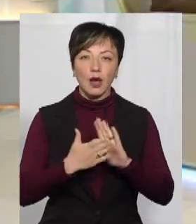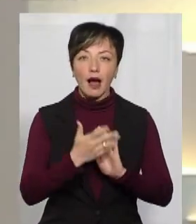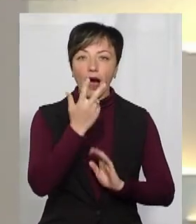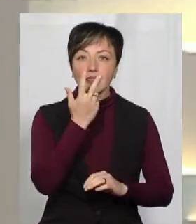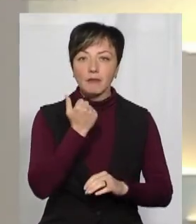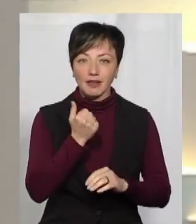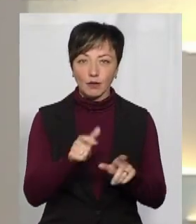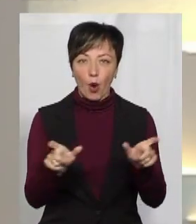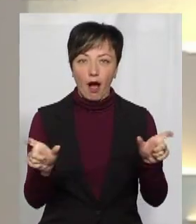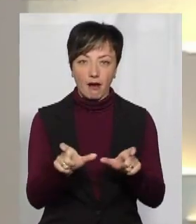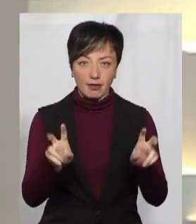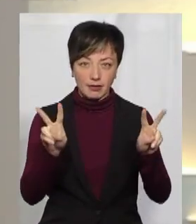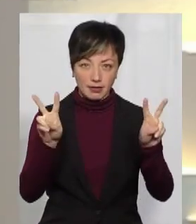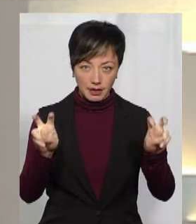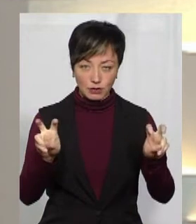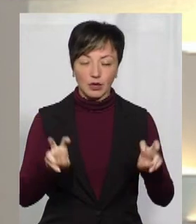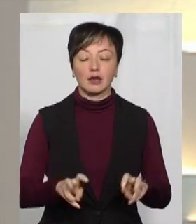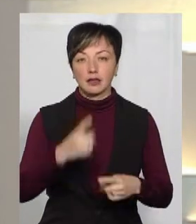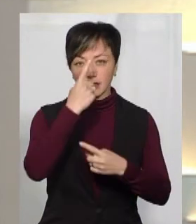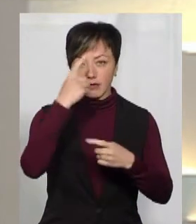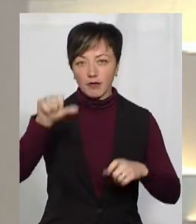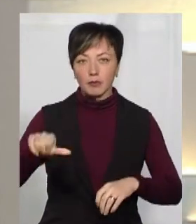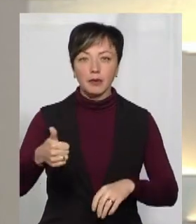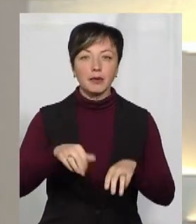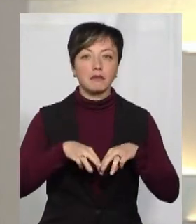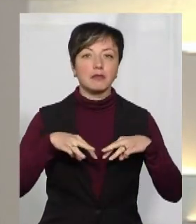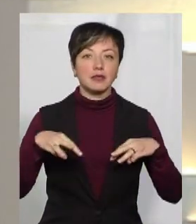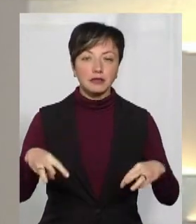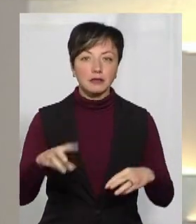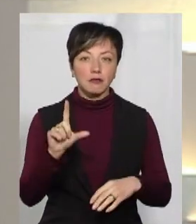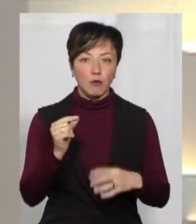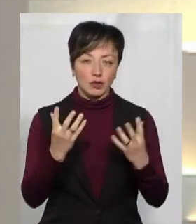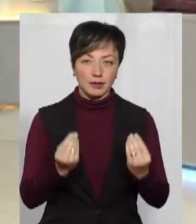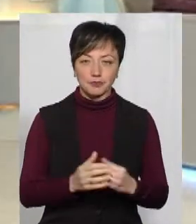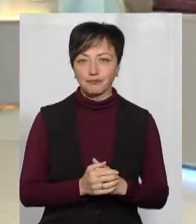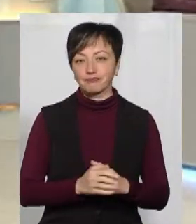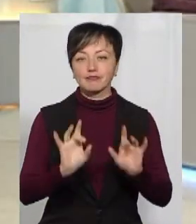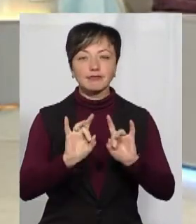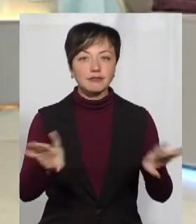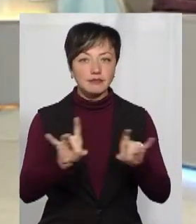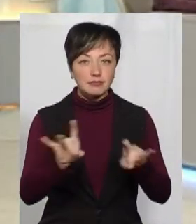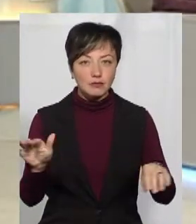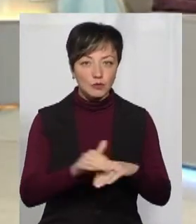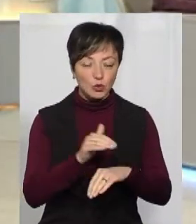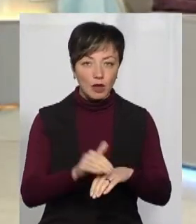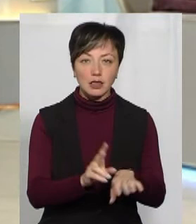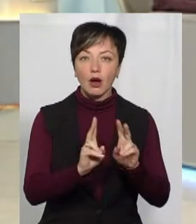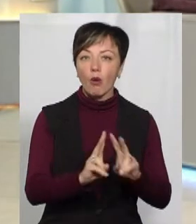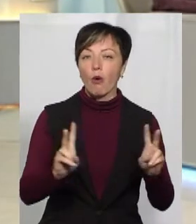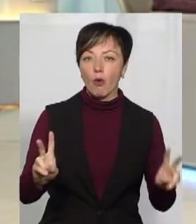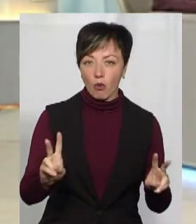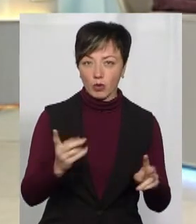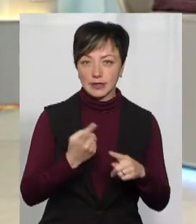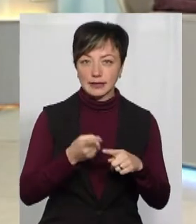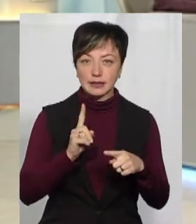України Денис Шмигаль на позачерговому засіданні Кабміну у понеділок. Пане Романе, окресліть, будь ласка, кого і чого